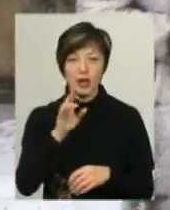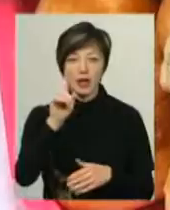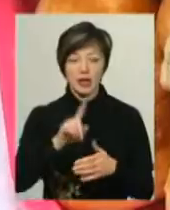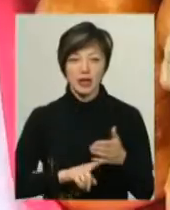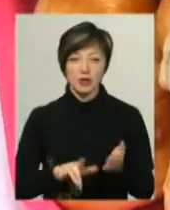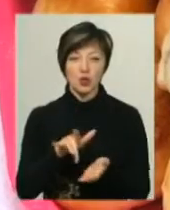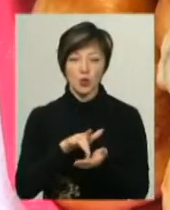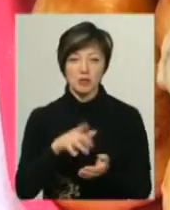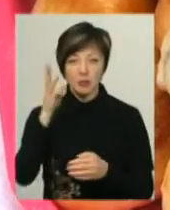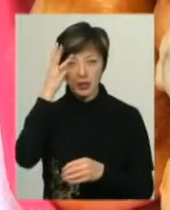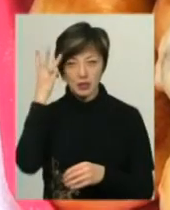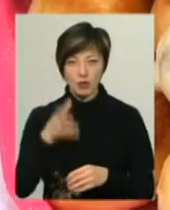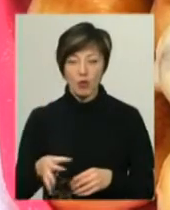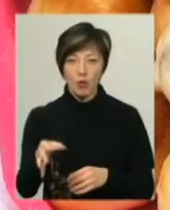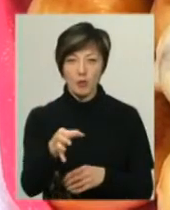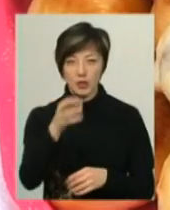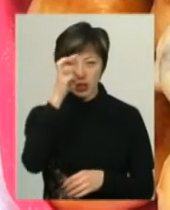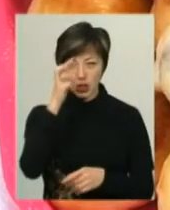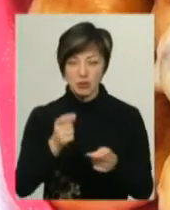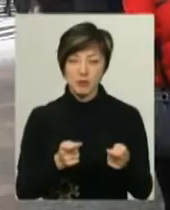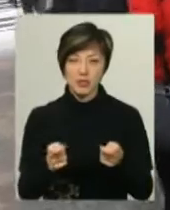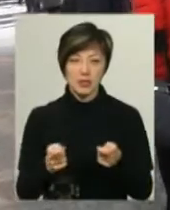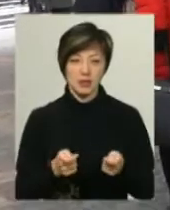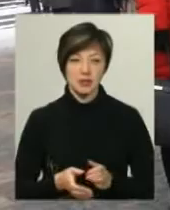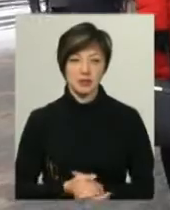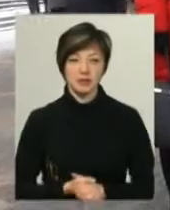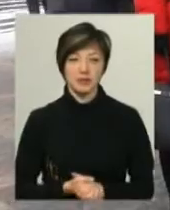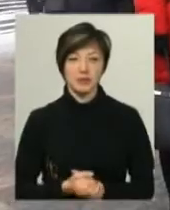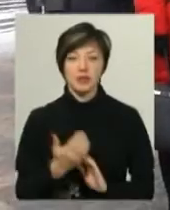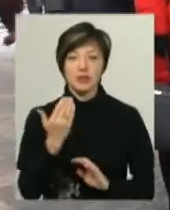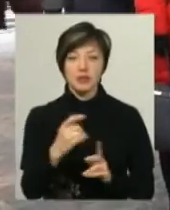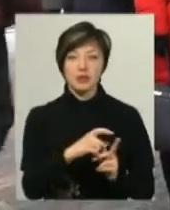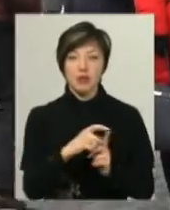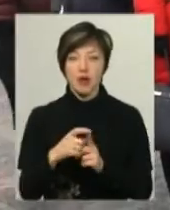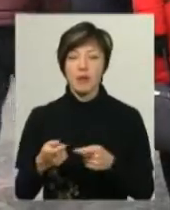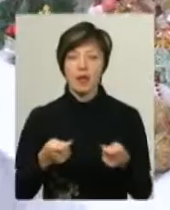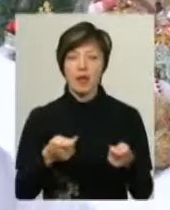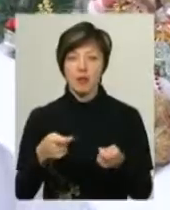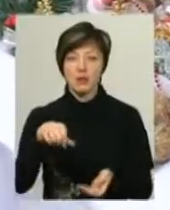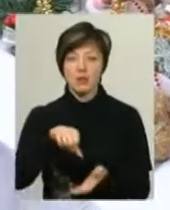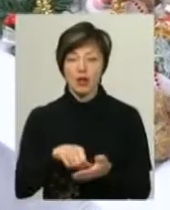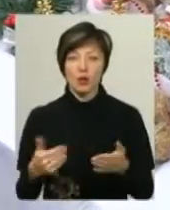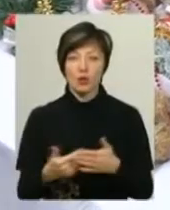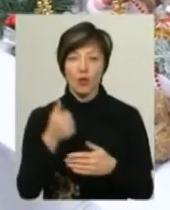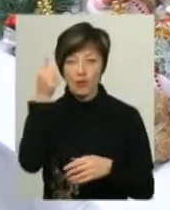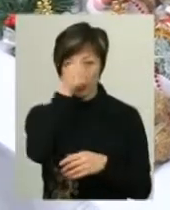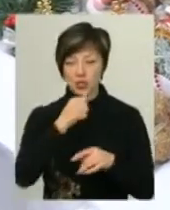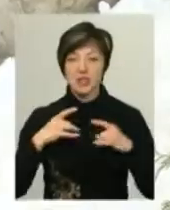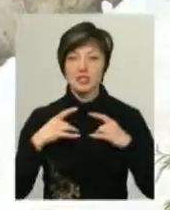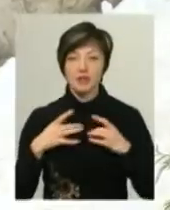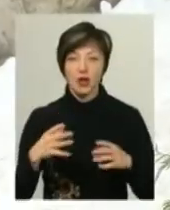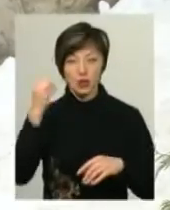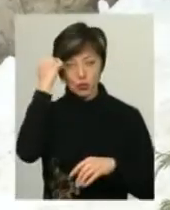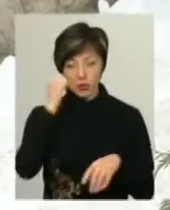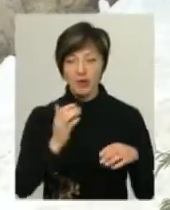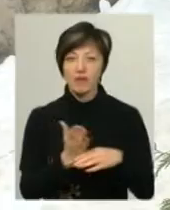релігії та туризму Хмельницької облдержадміністрації Ірина Трунова. За її словами, на ярмарку представлені новорічні та різдвяні сувеніри,